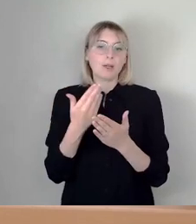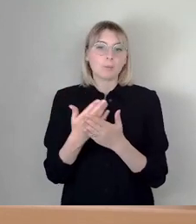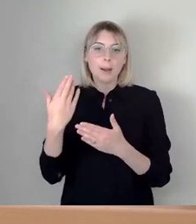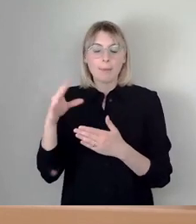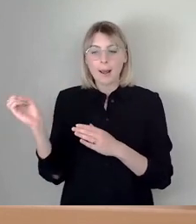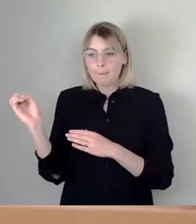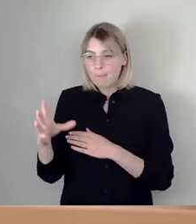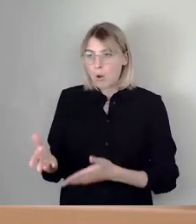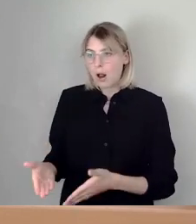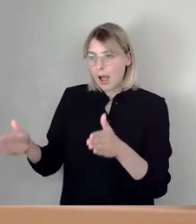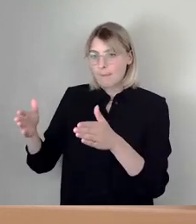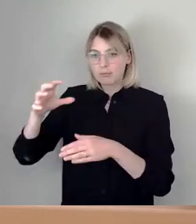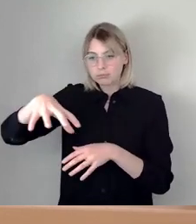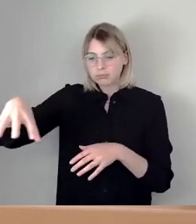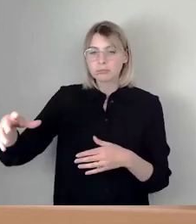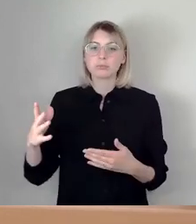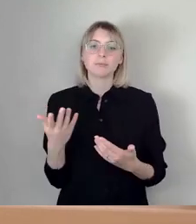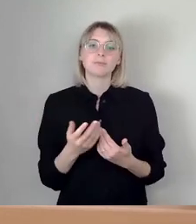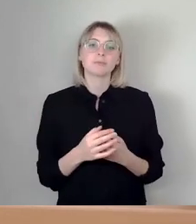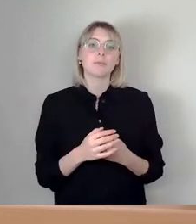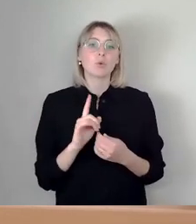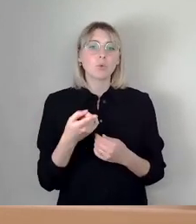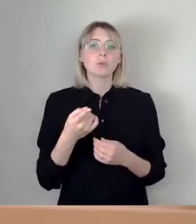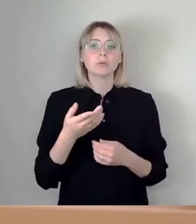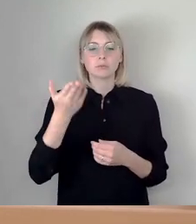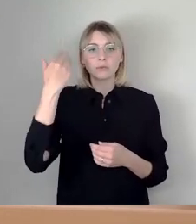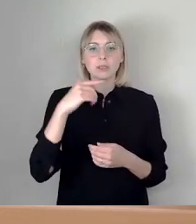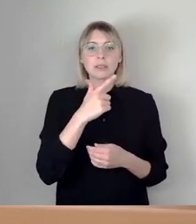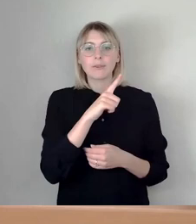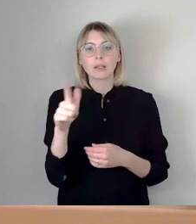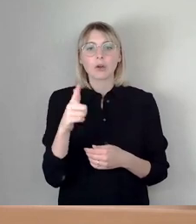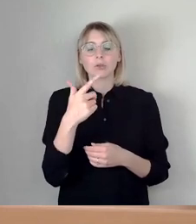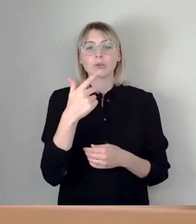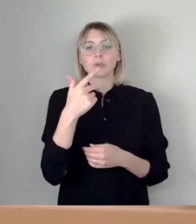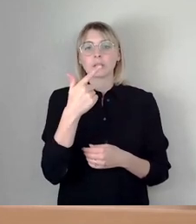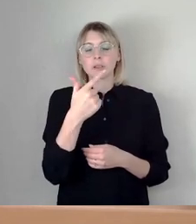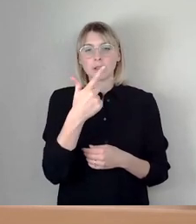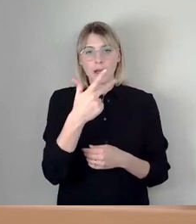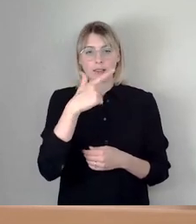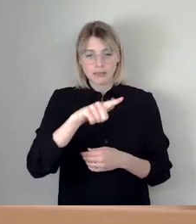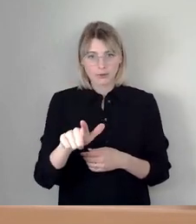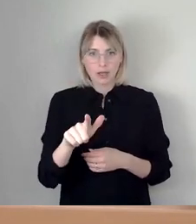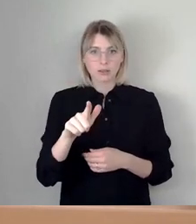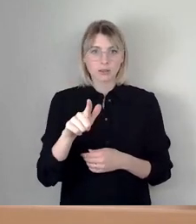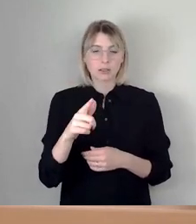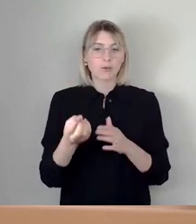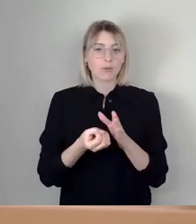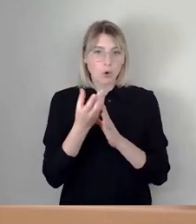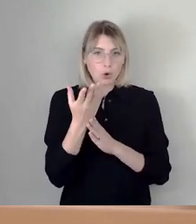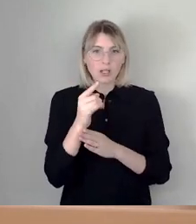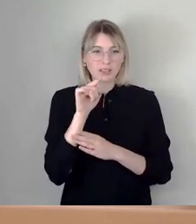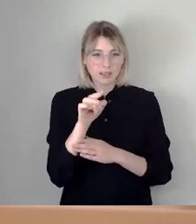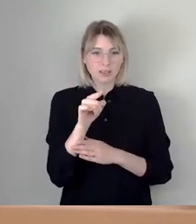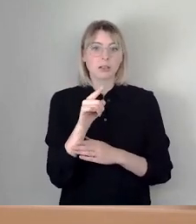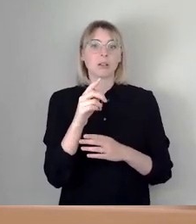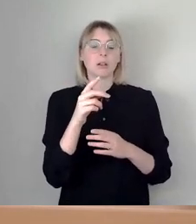und im Frühjahr 2020, 2023 wurde die bestehende Kampagne nicht ganz sauber, also das